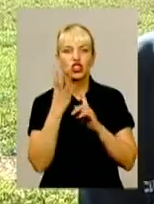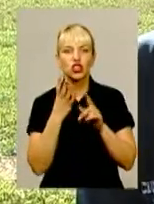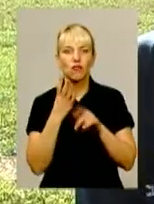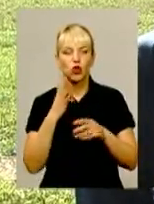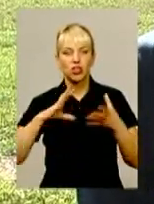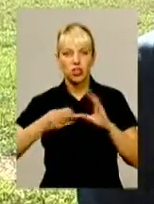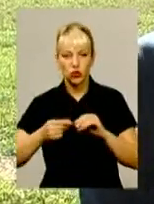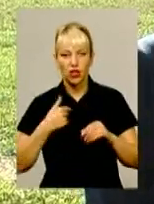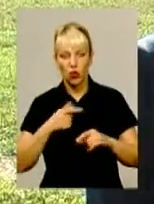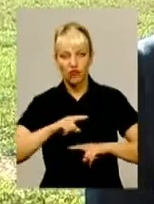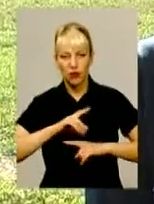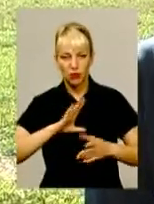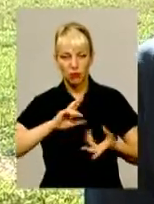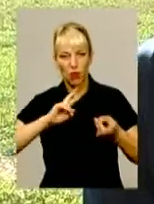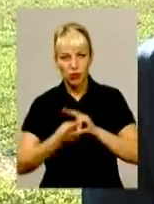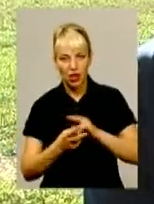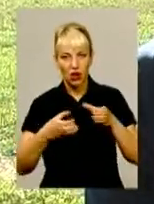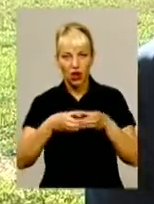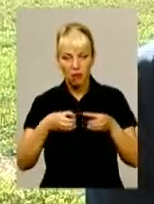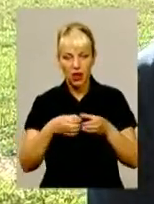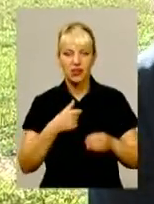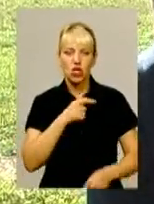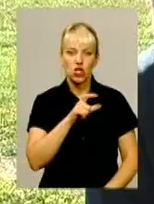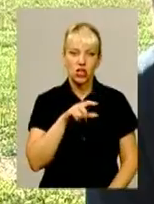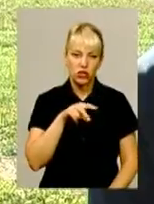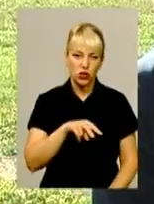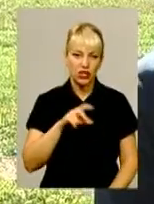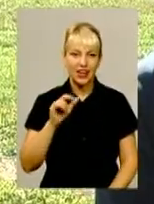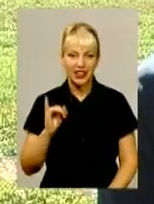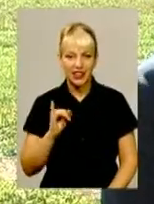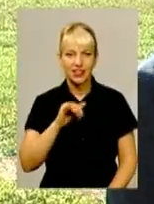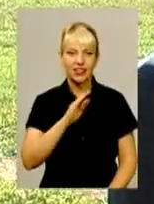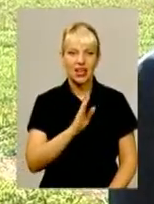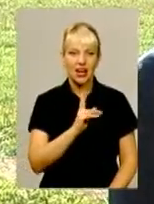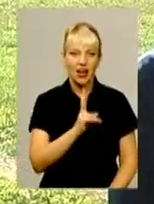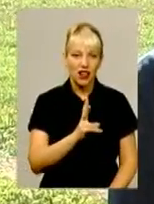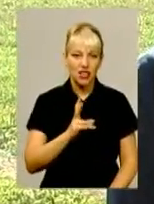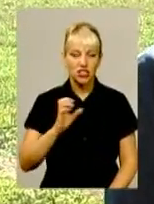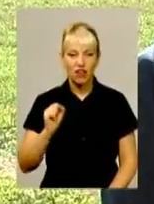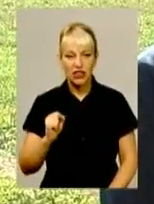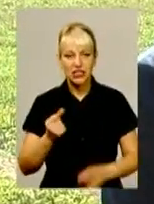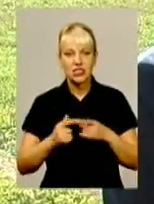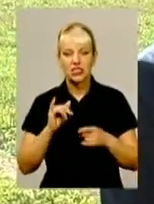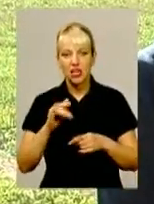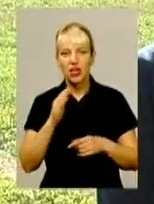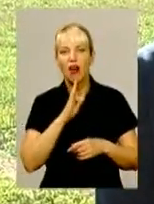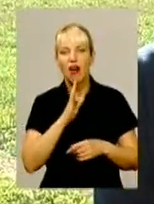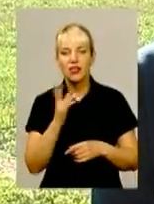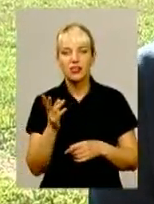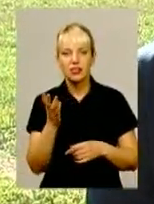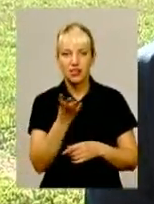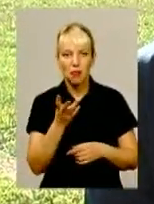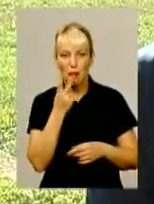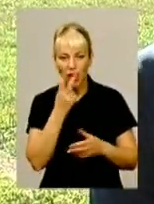в фіналі у нас помінялся состав команди. І поїхала Лазурка Ірина, Лазурка Вікторія, Біляк Даріна і Калашник Анастасія. І вони показали результат